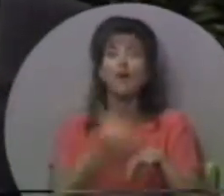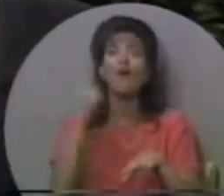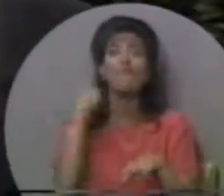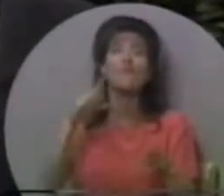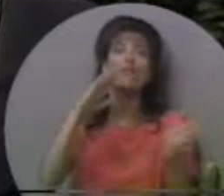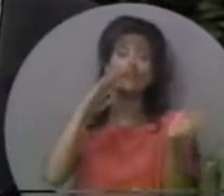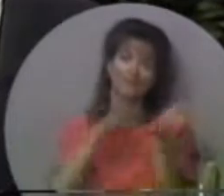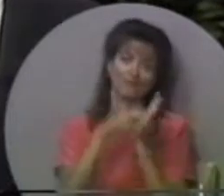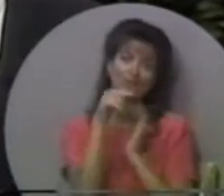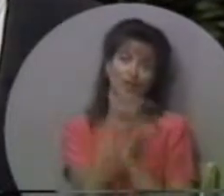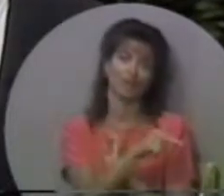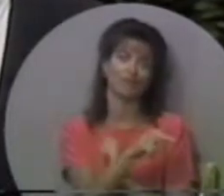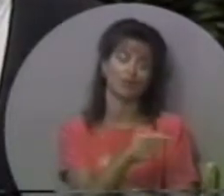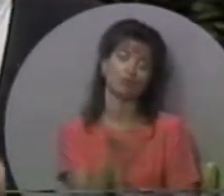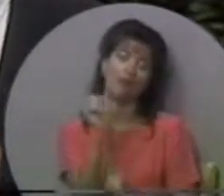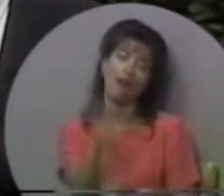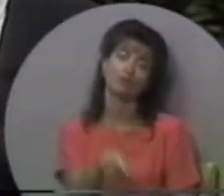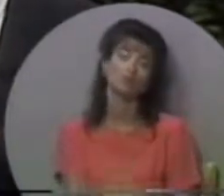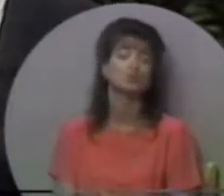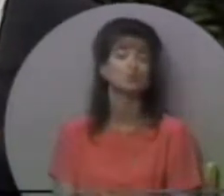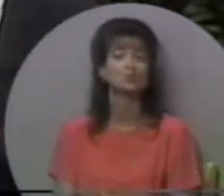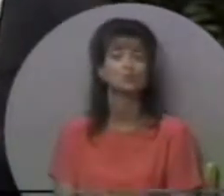покликана пробачити тебе.